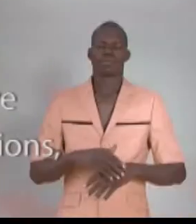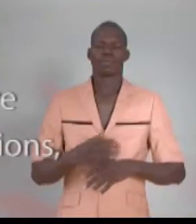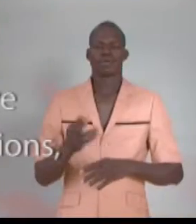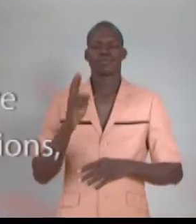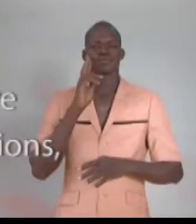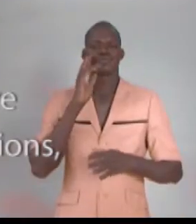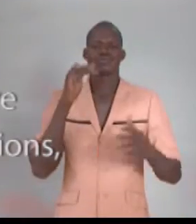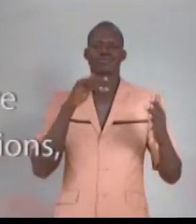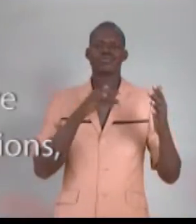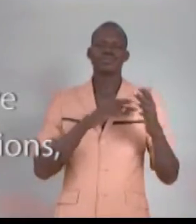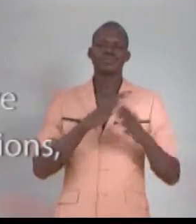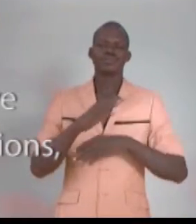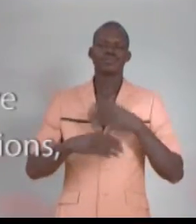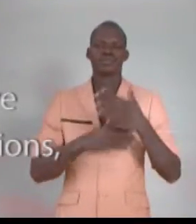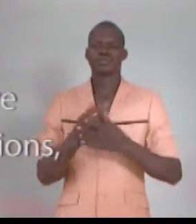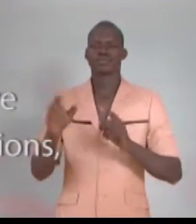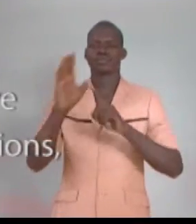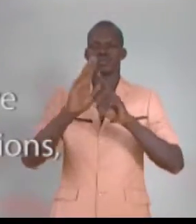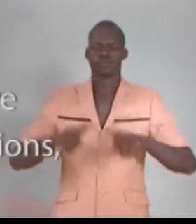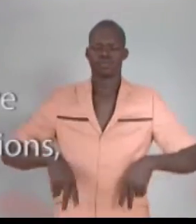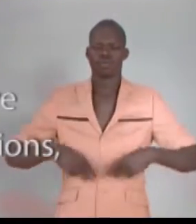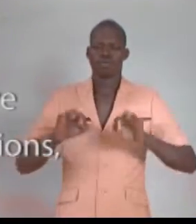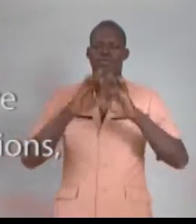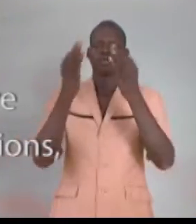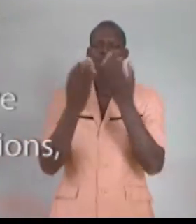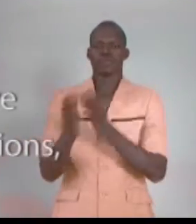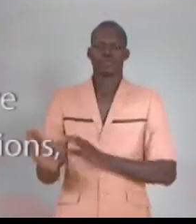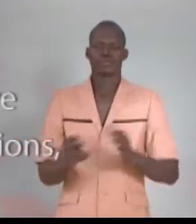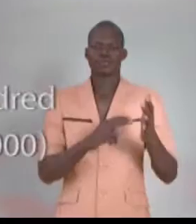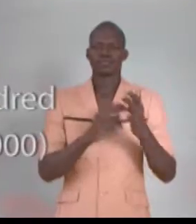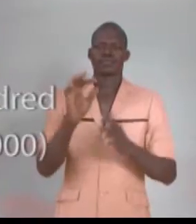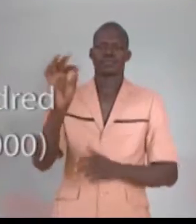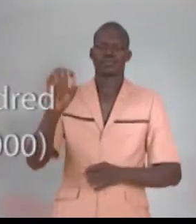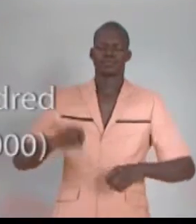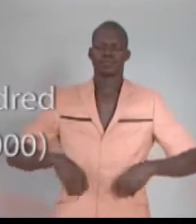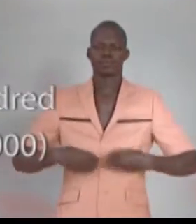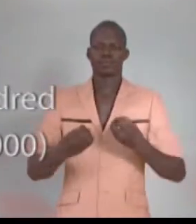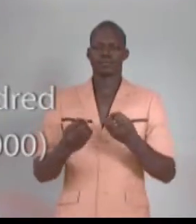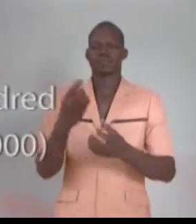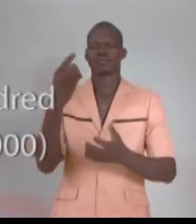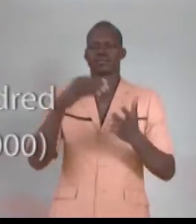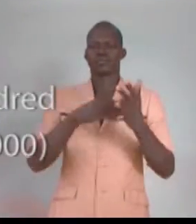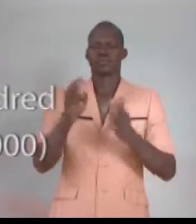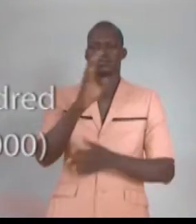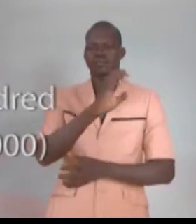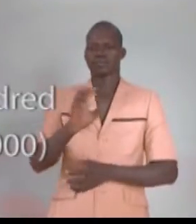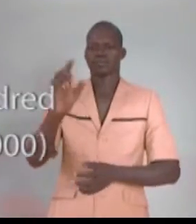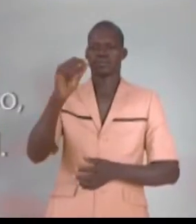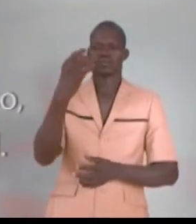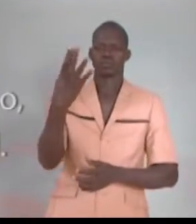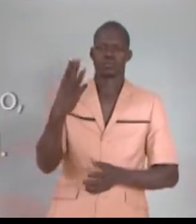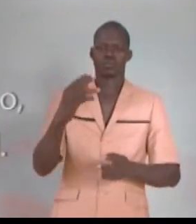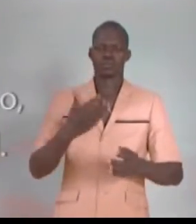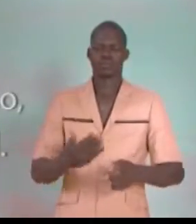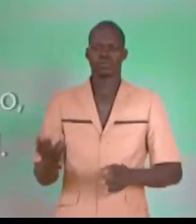Selon l'enquête intégrale sur les conditions de vie des ménages réalisée en 2009, il existe environ 1 425